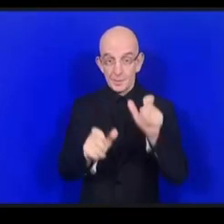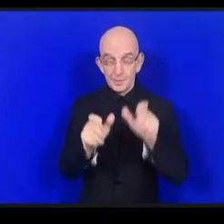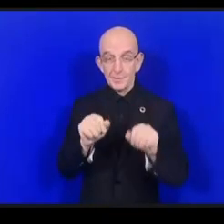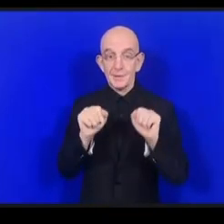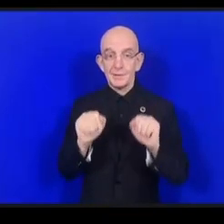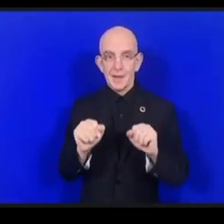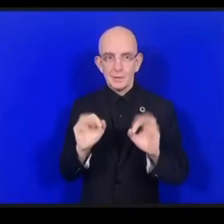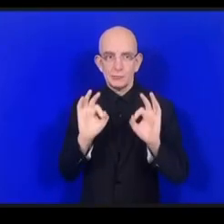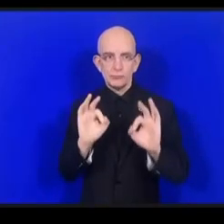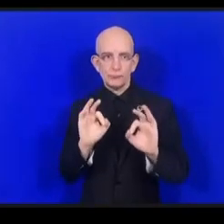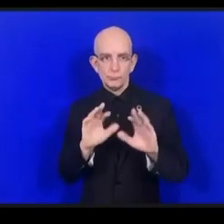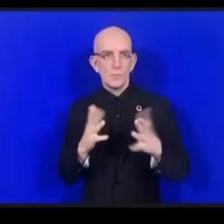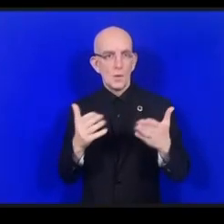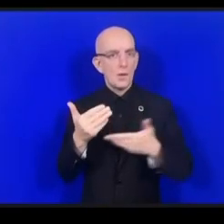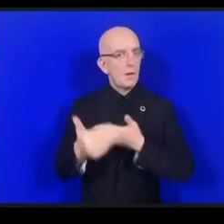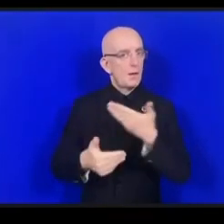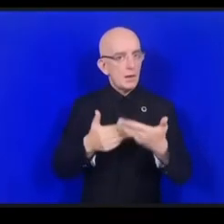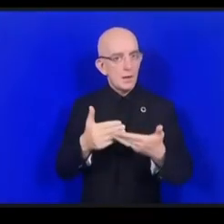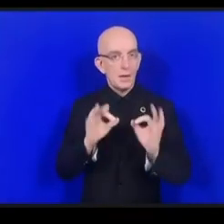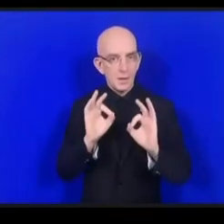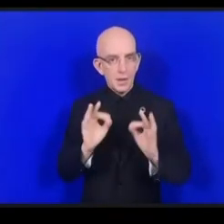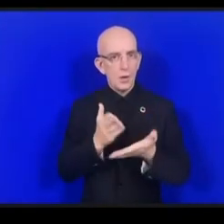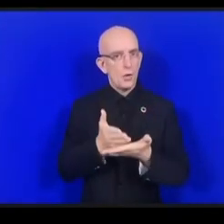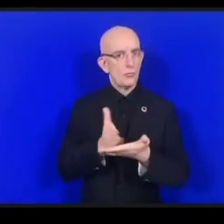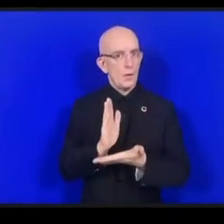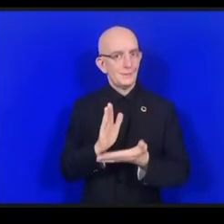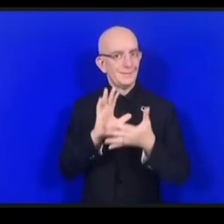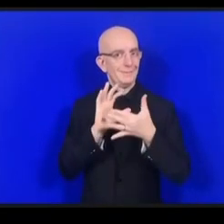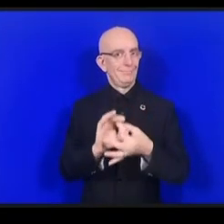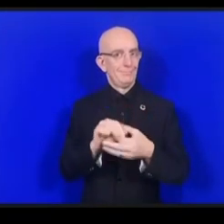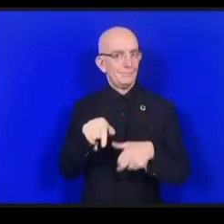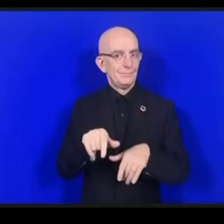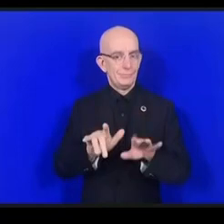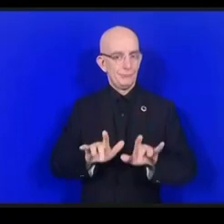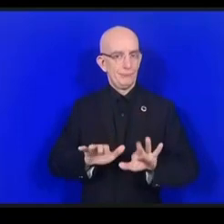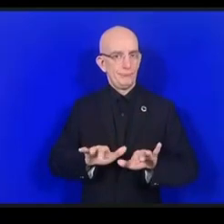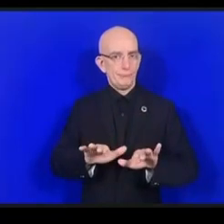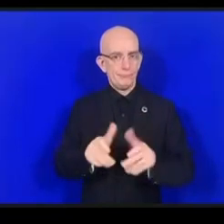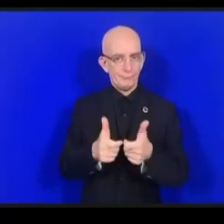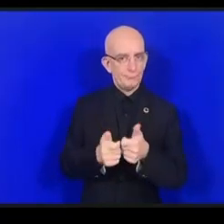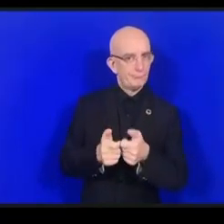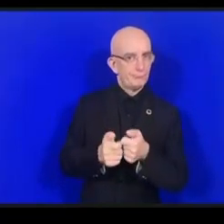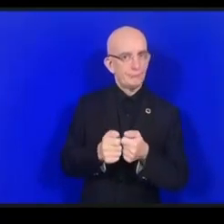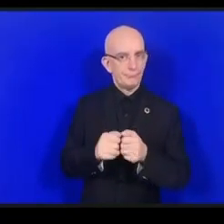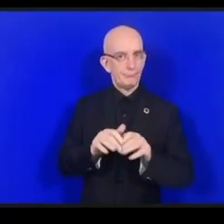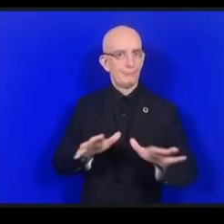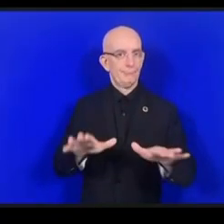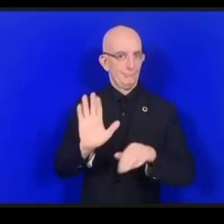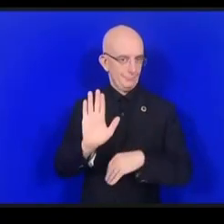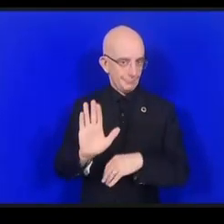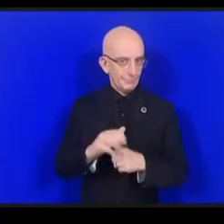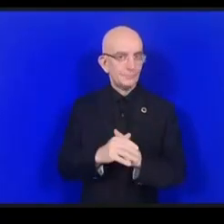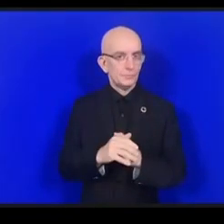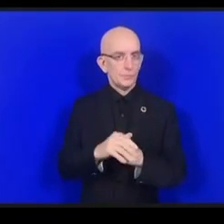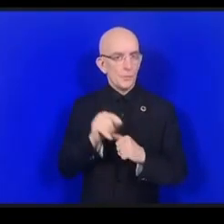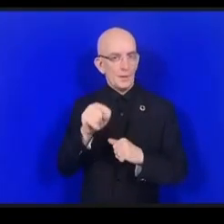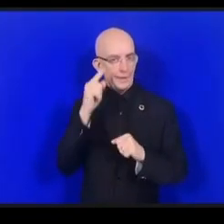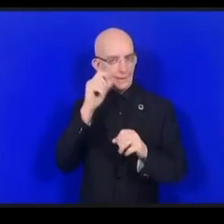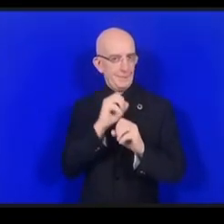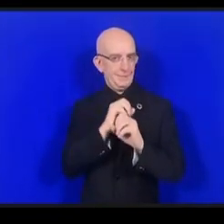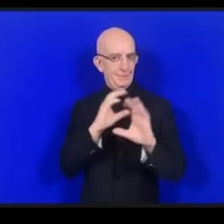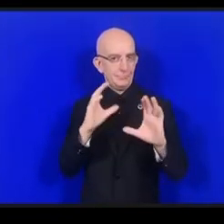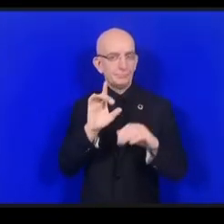الحقوق وأن يمارسوها بشكل مناسب في البيئة الرقمية